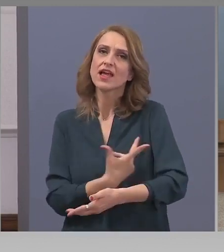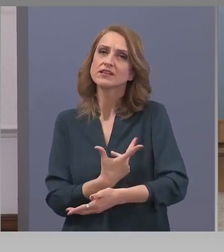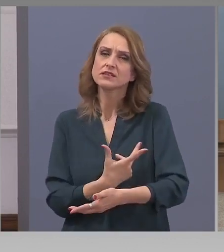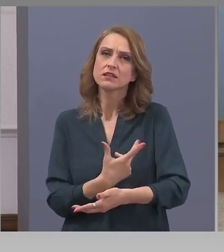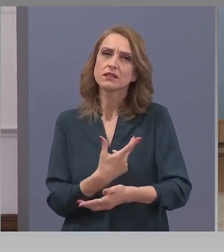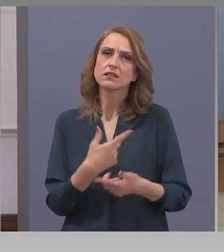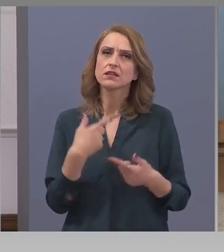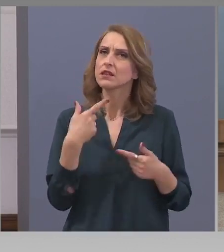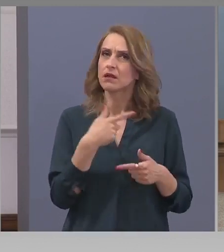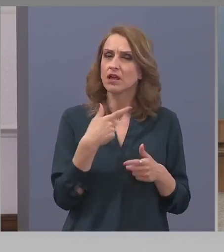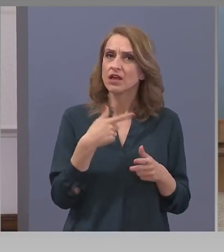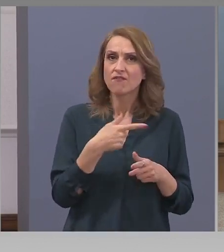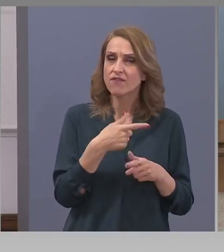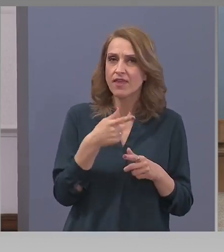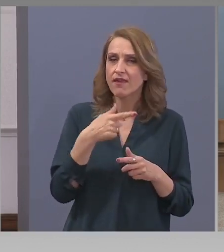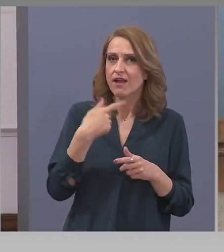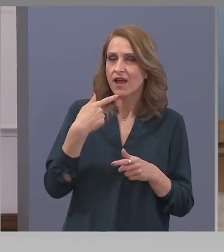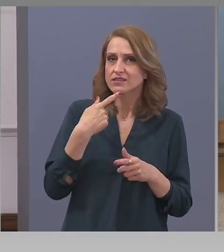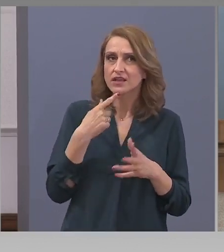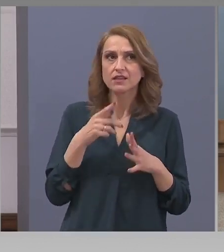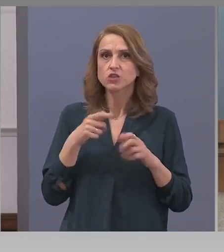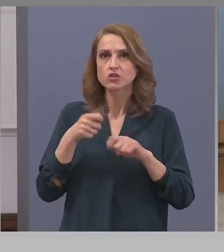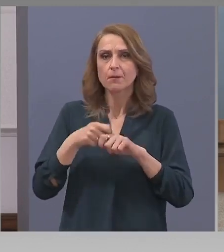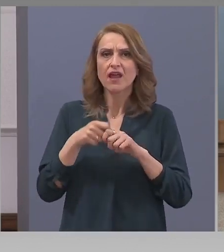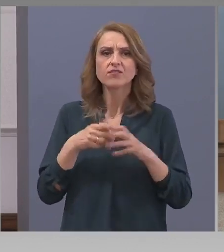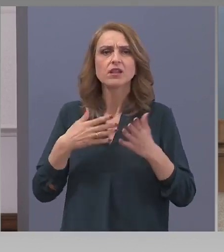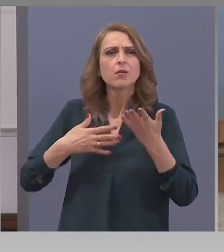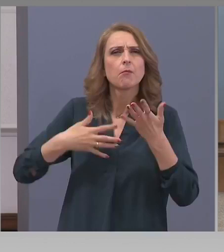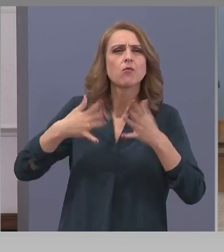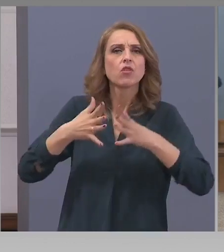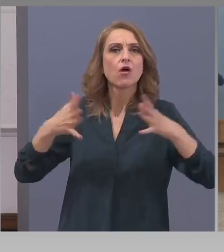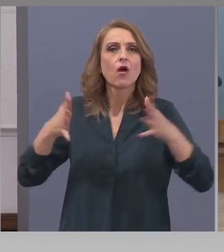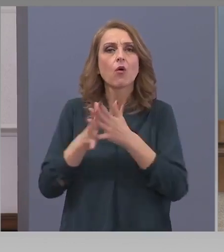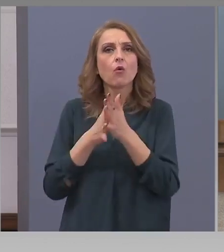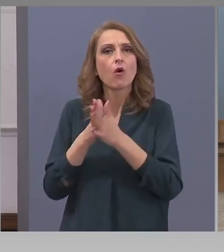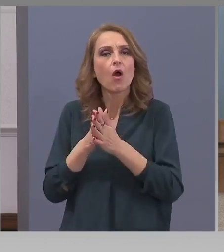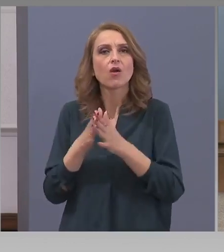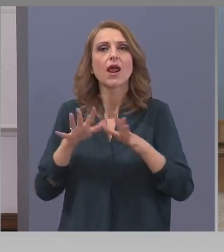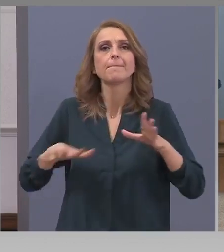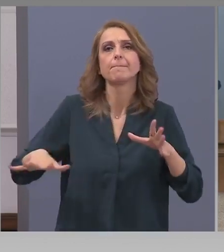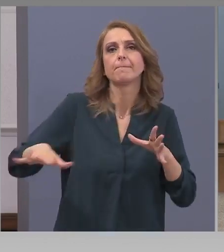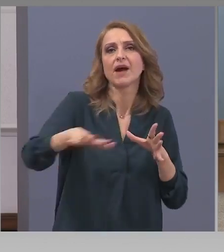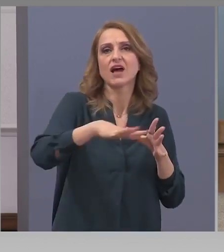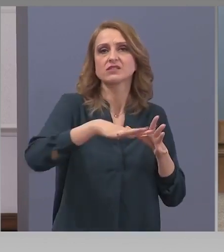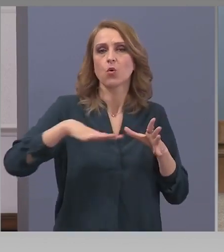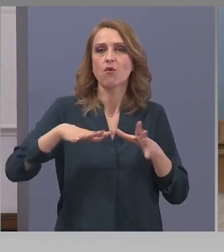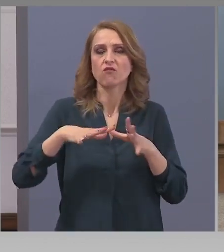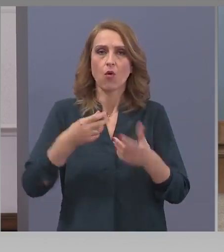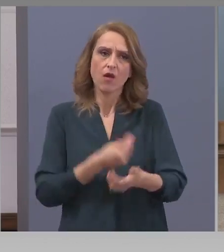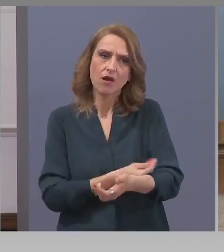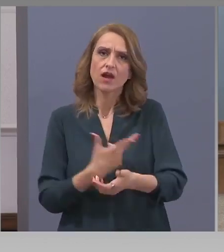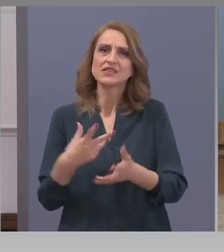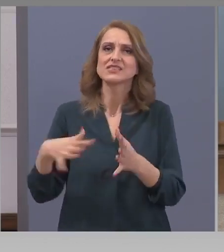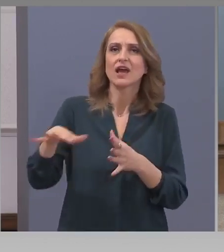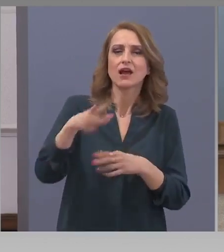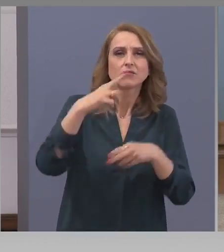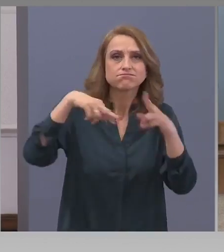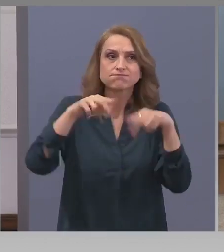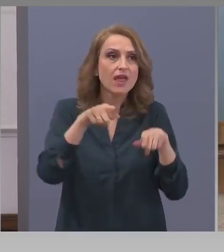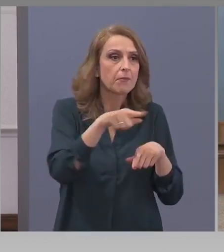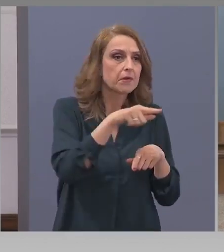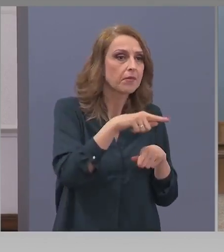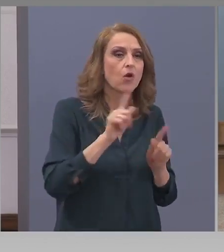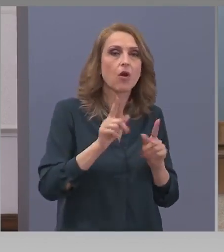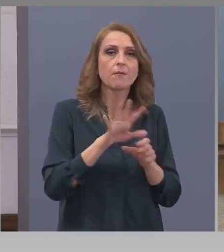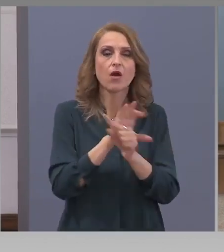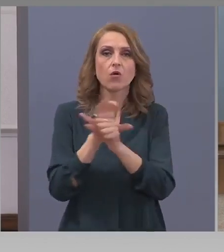препоръчате масов скрининг на населението? И ако да, средства от къде за тестове? Док, доцентът Анас Мънгарова.